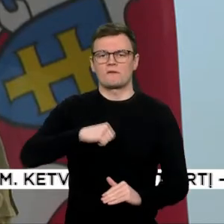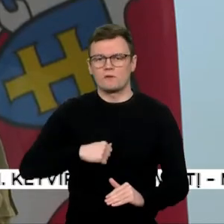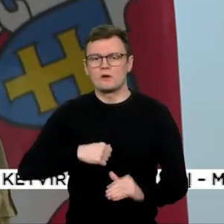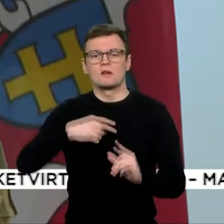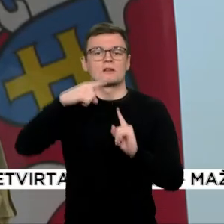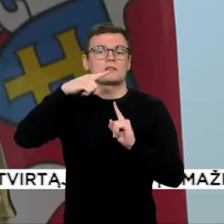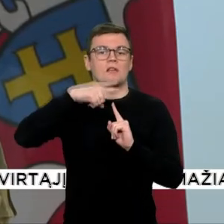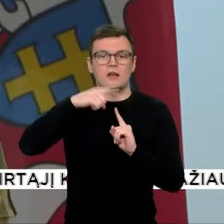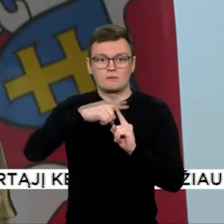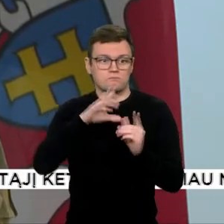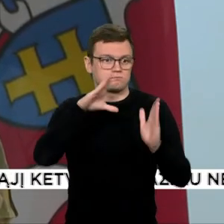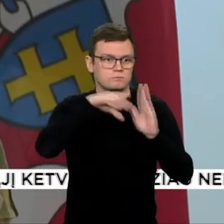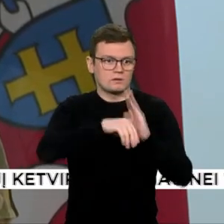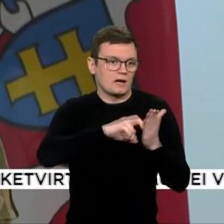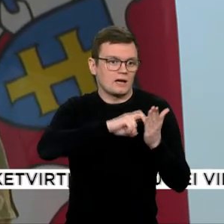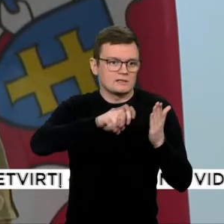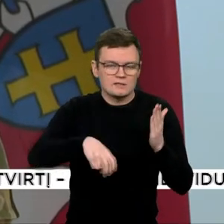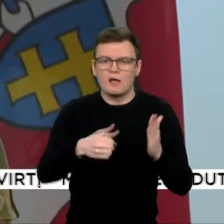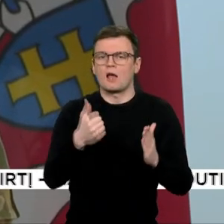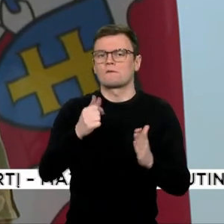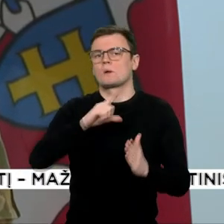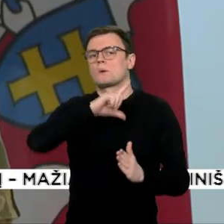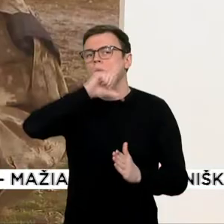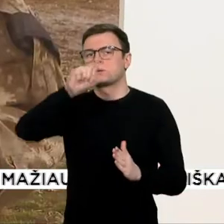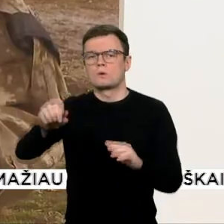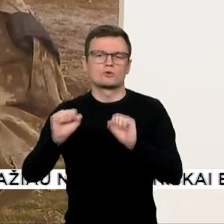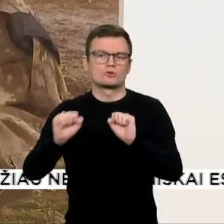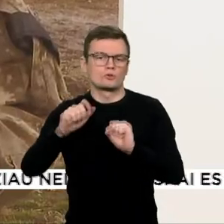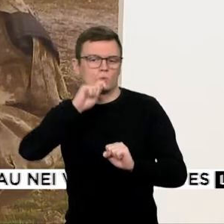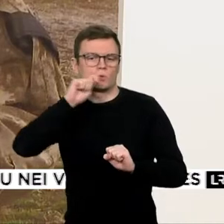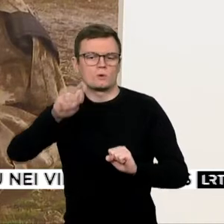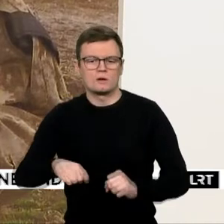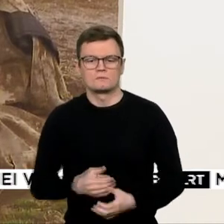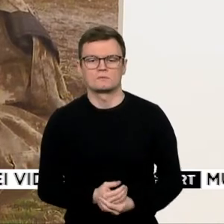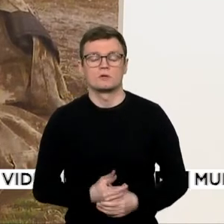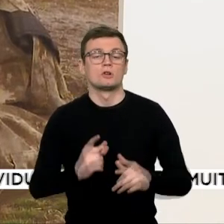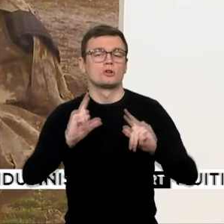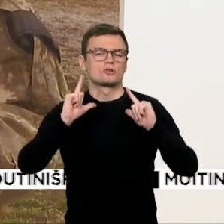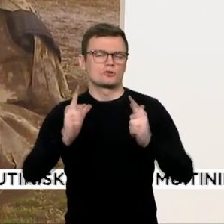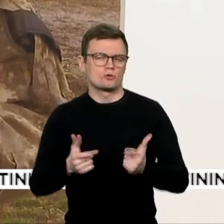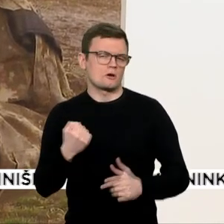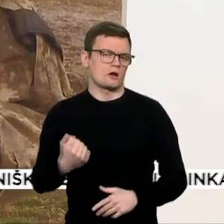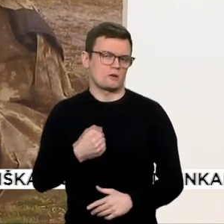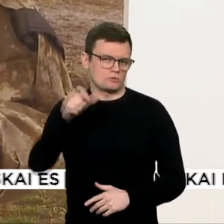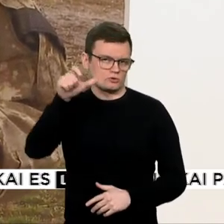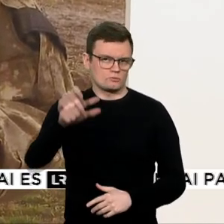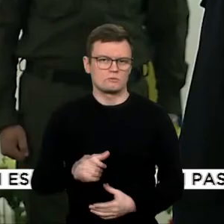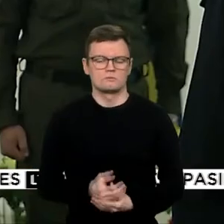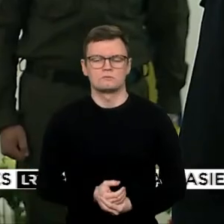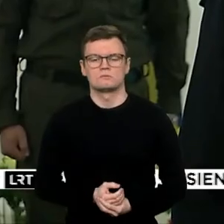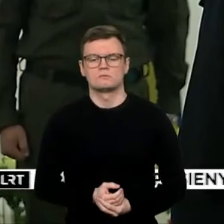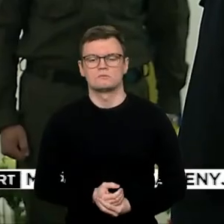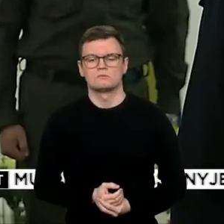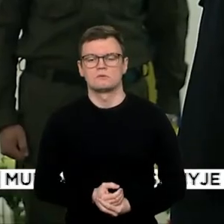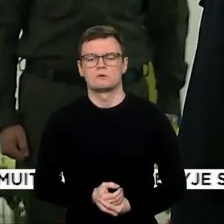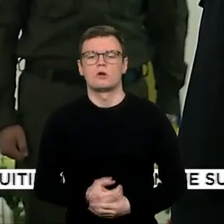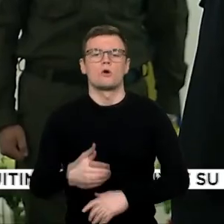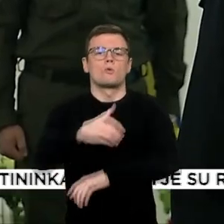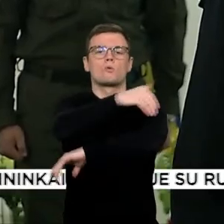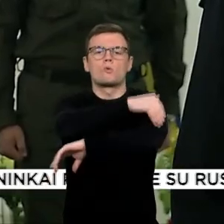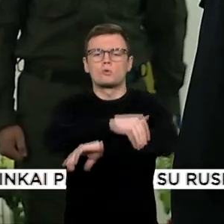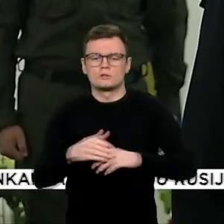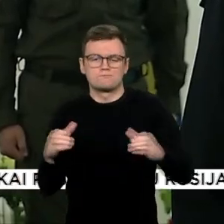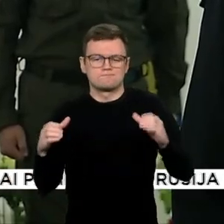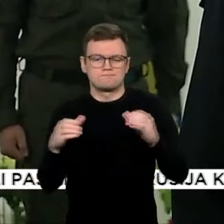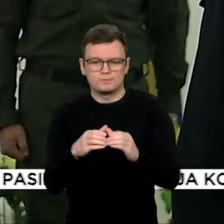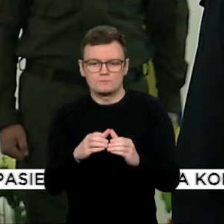Bet išlydymas kaip tikras karys. Tadastumas kovojo 92 brigado su seniečių padalinyje, žuvo vasario